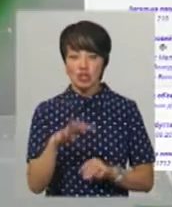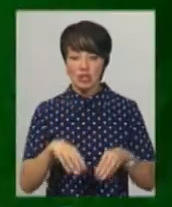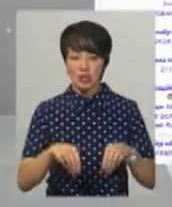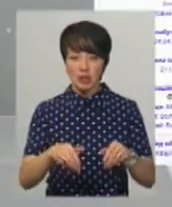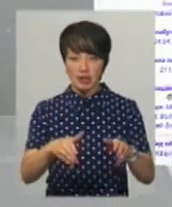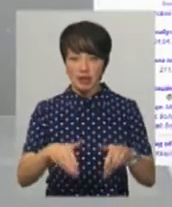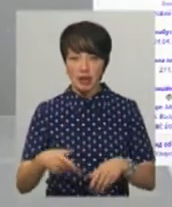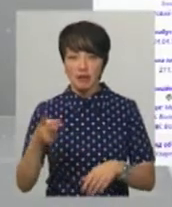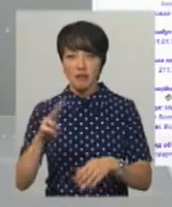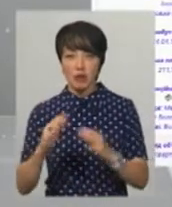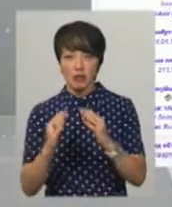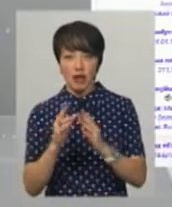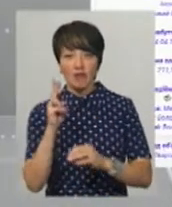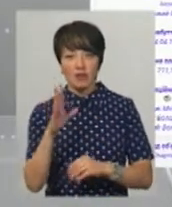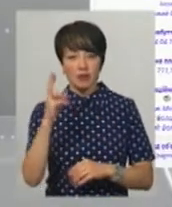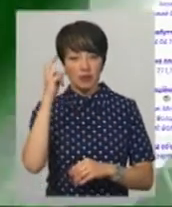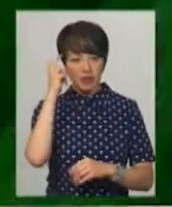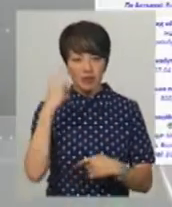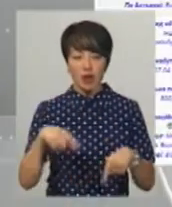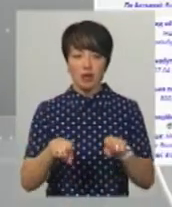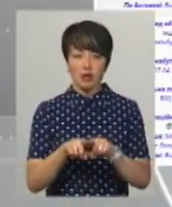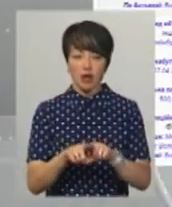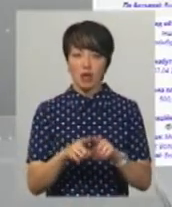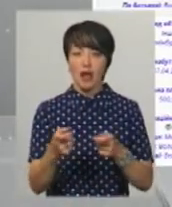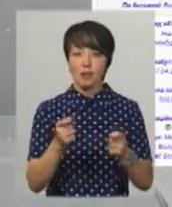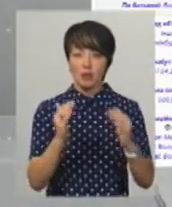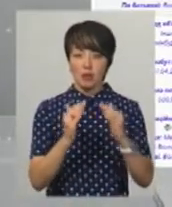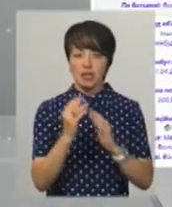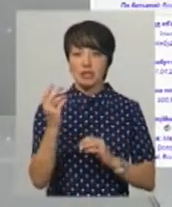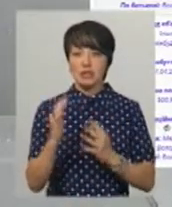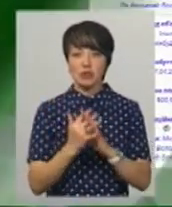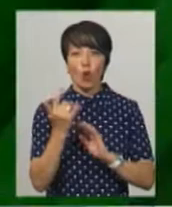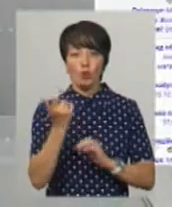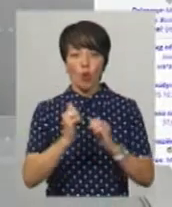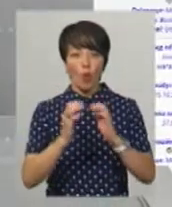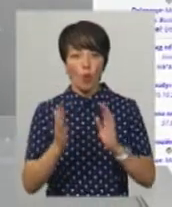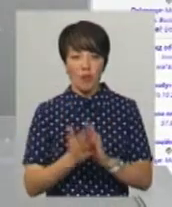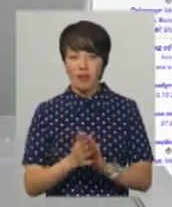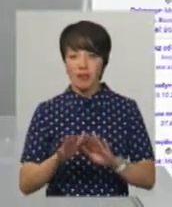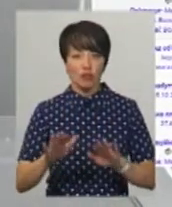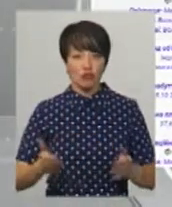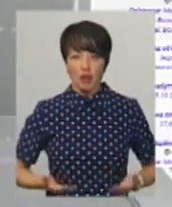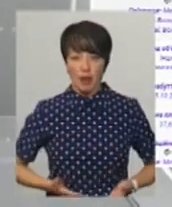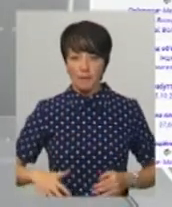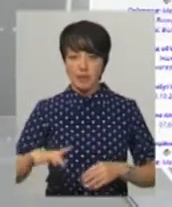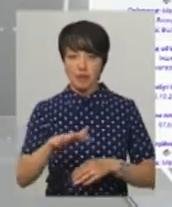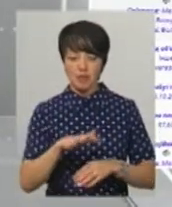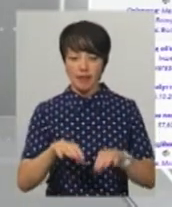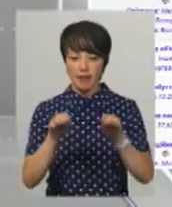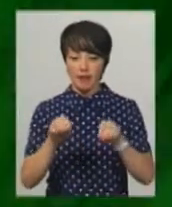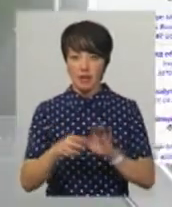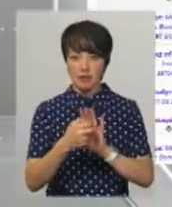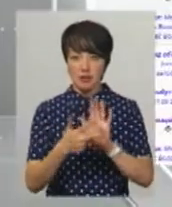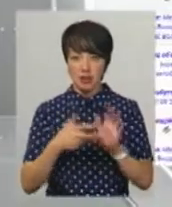ділянки, два житлових будинки, квартиру у Києві, а також адмінбудинок, сільськогосподарський комплекс, нежилеприміщення. У декларації за 2018 рік